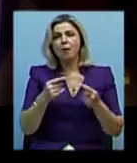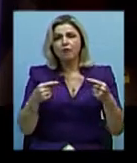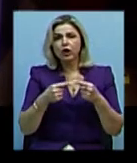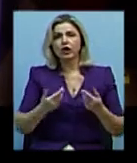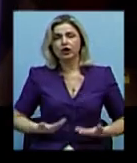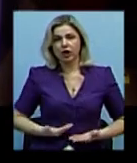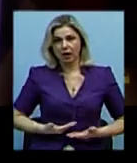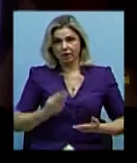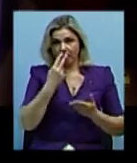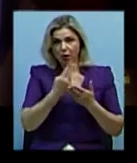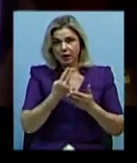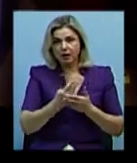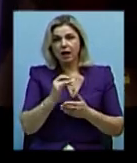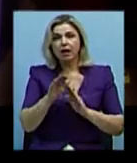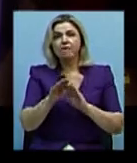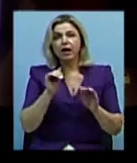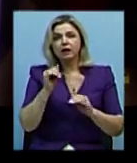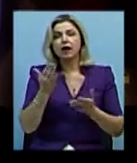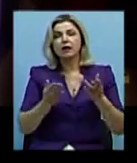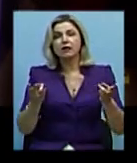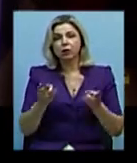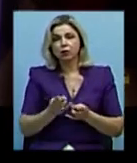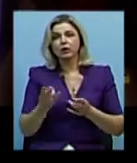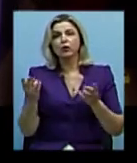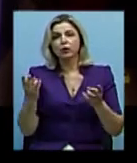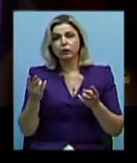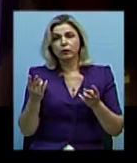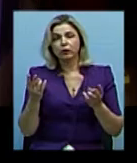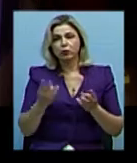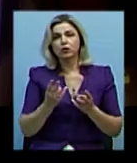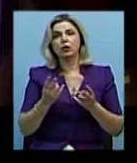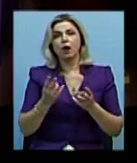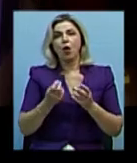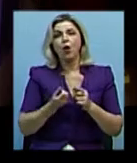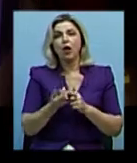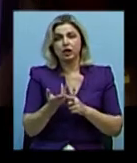життєвих показників і викликаємо у разі необхідності потрібну кількість бригад.